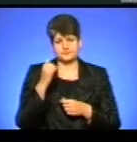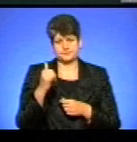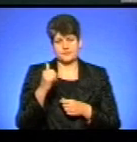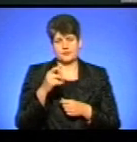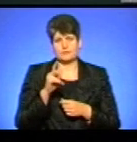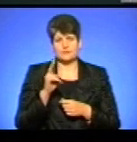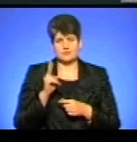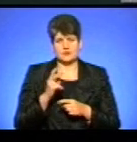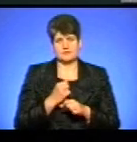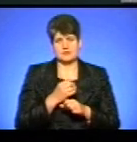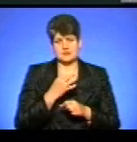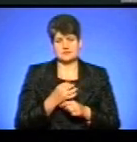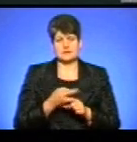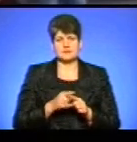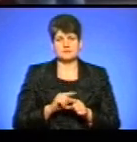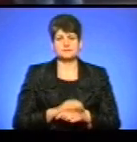правоохоронці її встановлять.